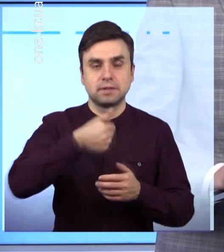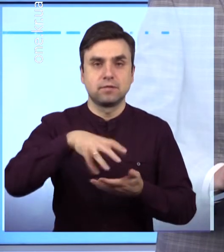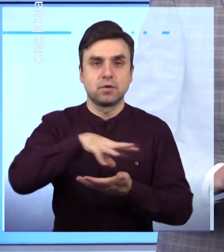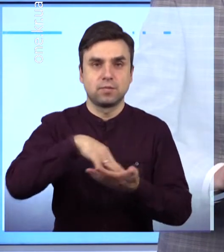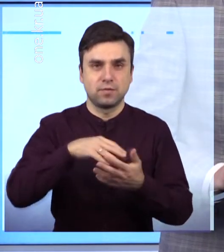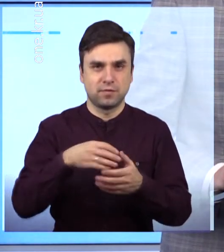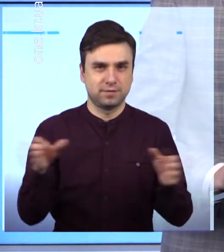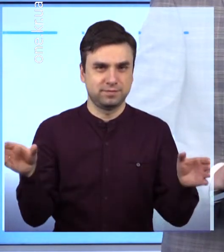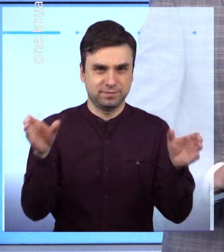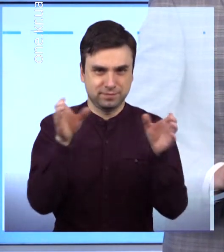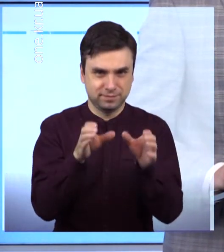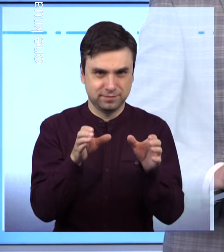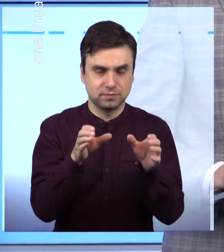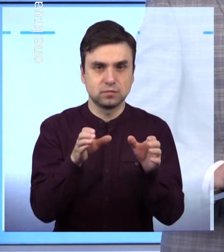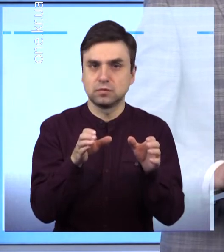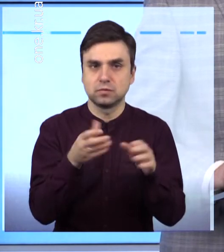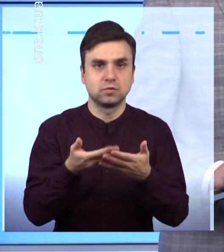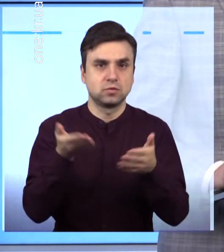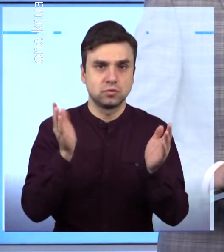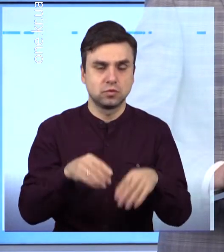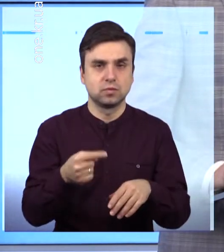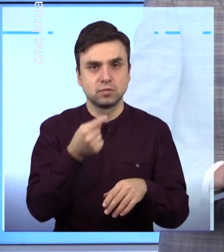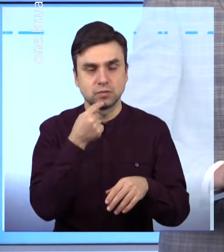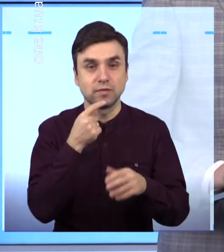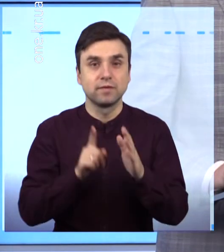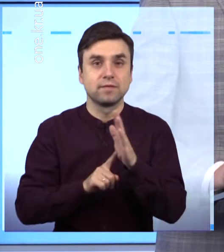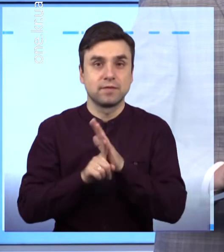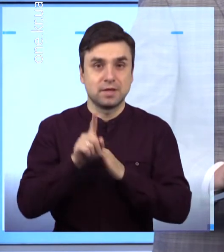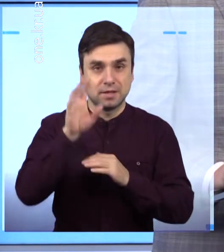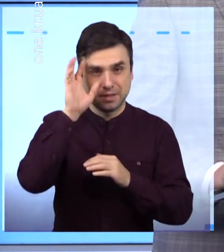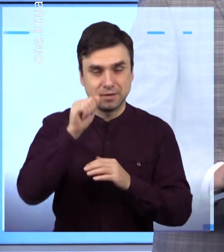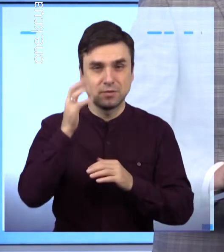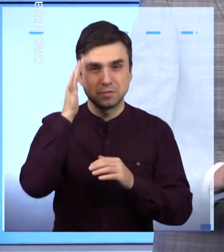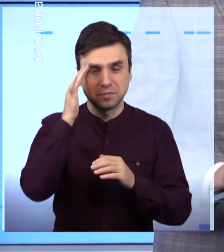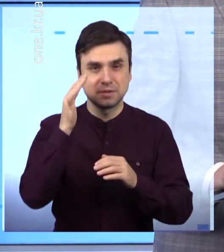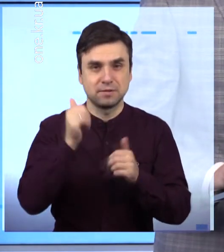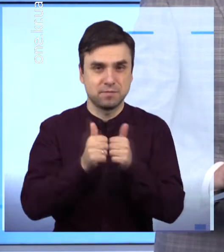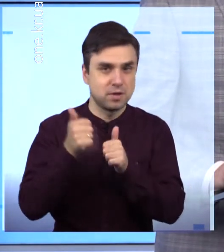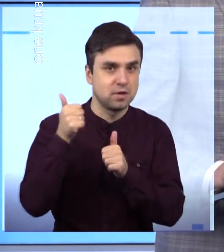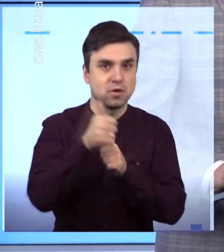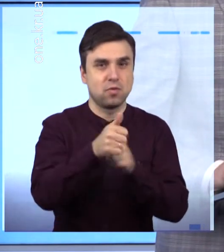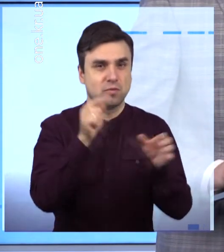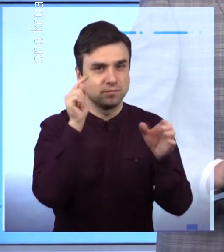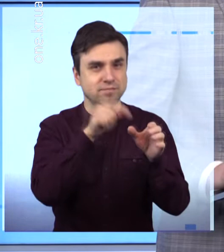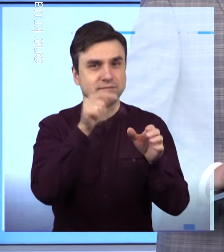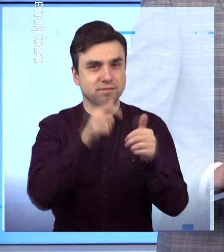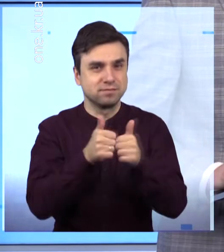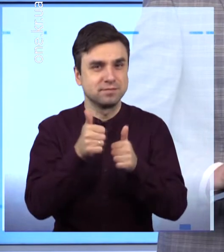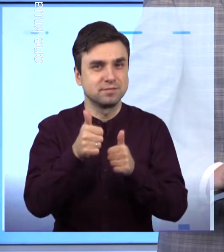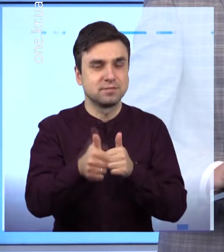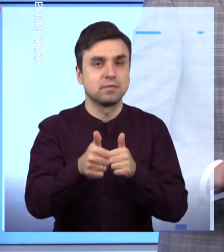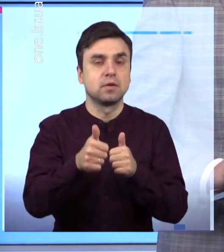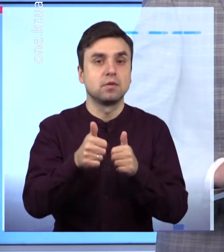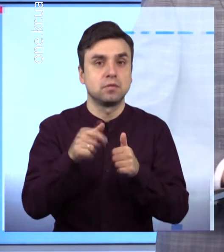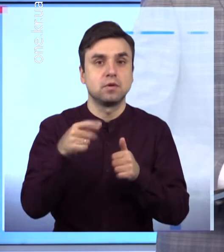насичений драматизмом на паркеті Знов з перших хвилин криворіжці намагалися вирватися вперед Перша чверть закінчилась із рахунком